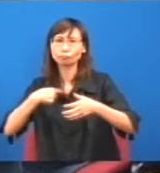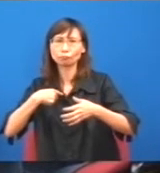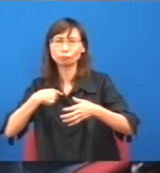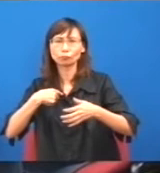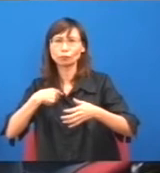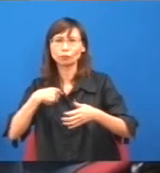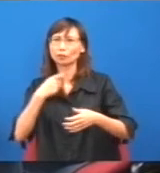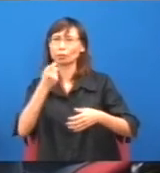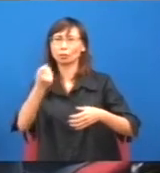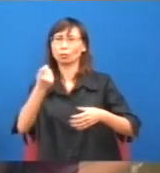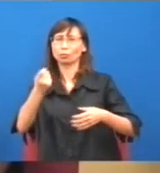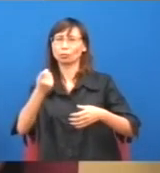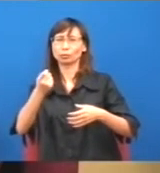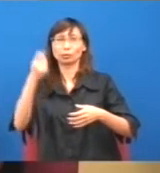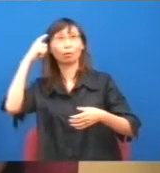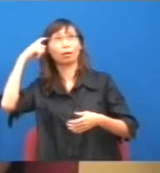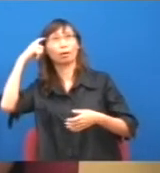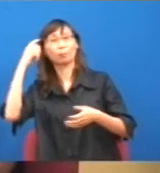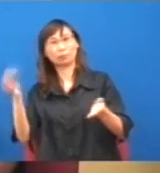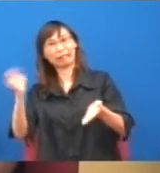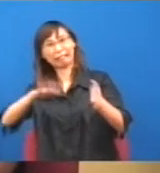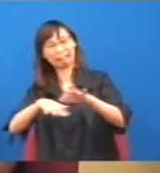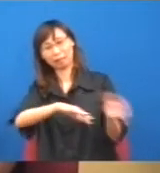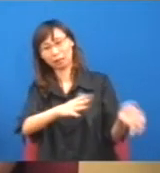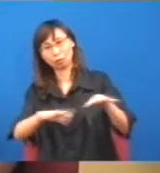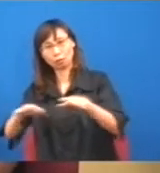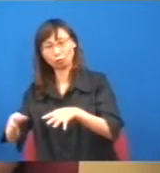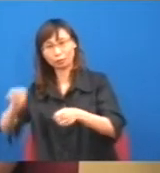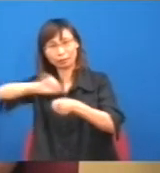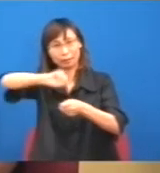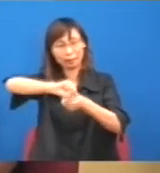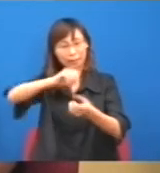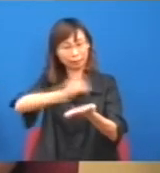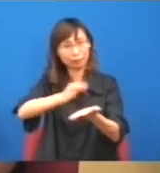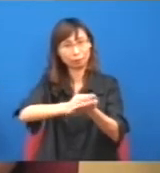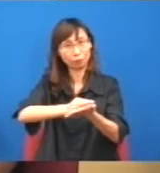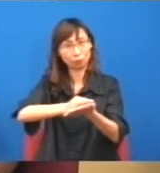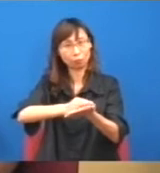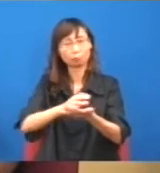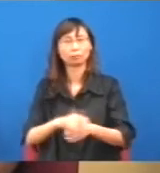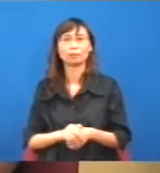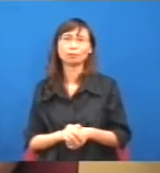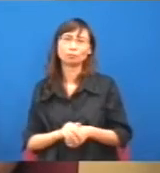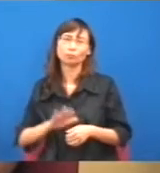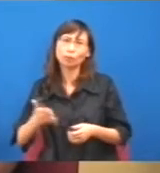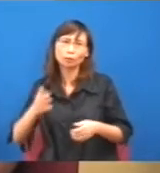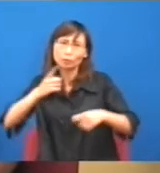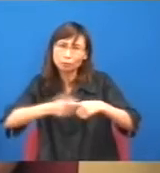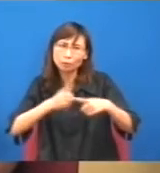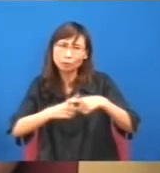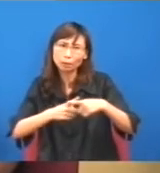免用填海,作為增加土地供應的方法,第一件事,還有是不是真的不夠用地,所以我想,